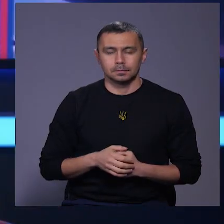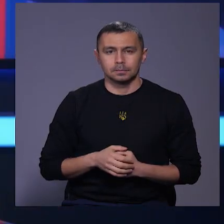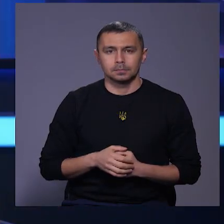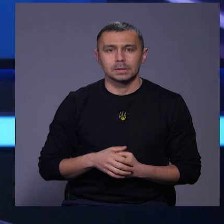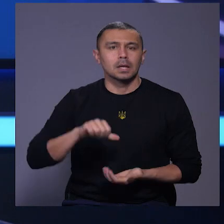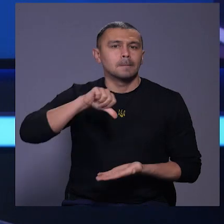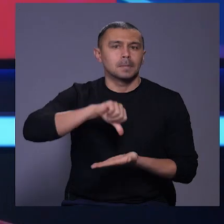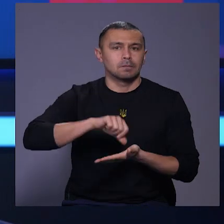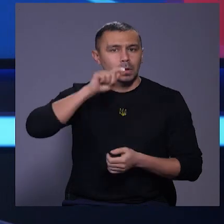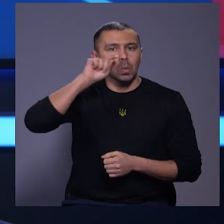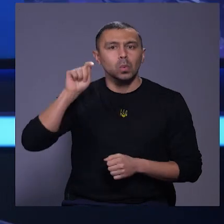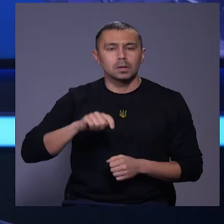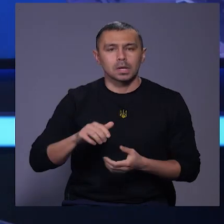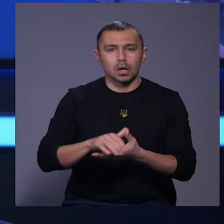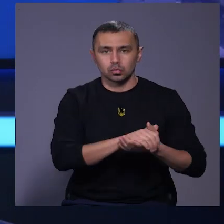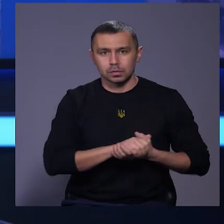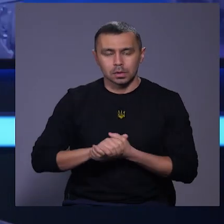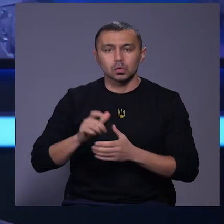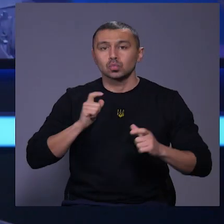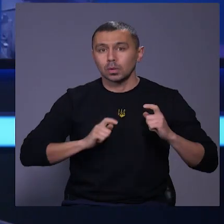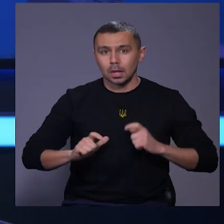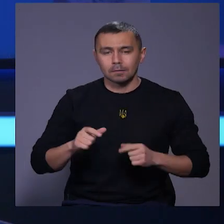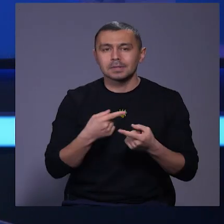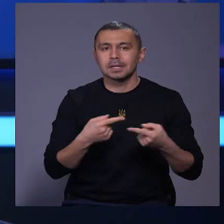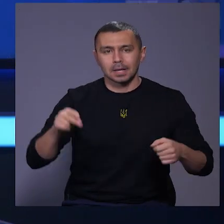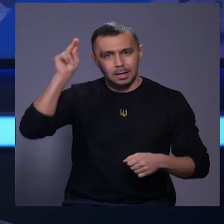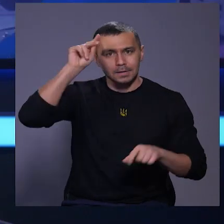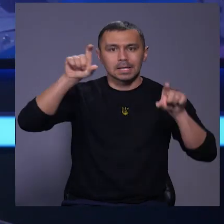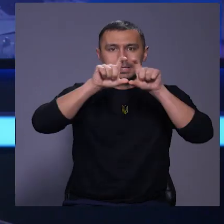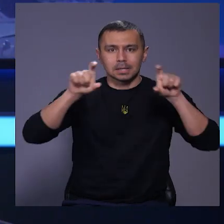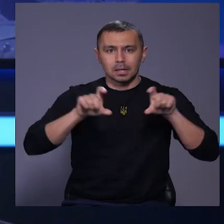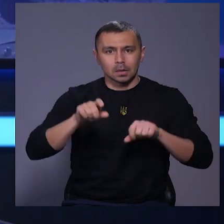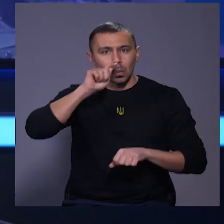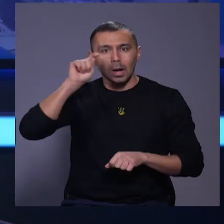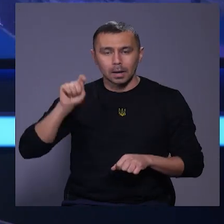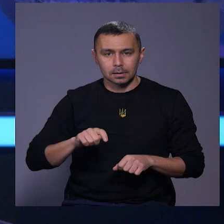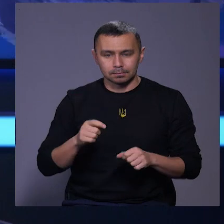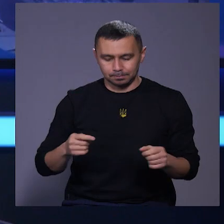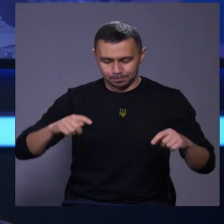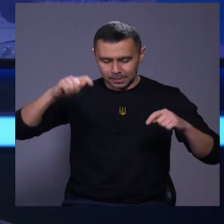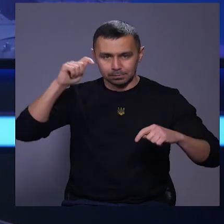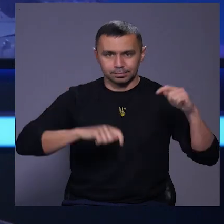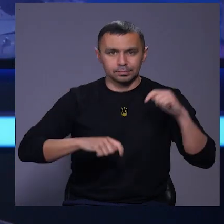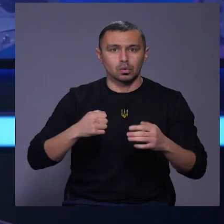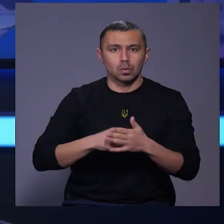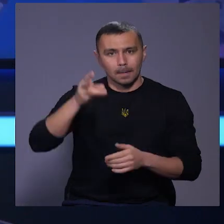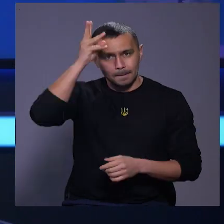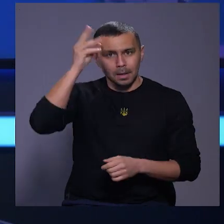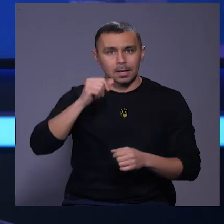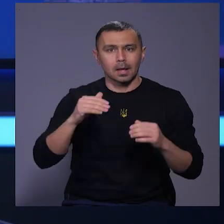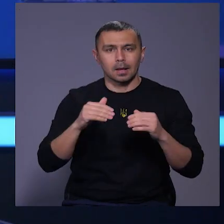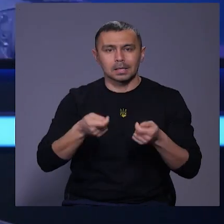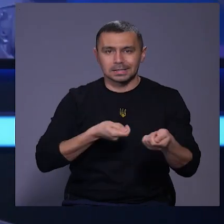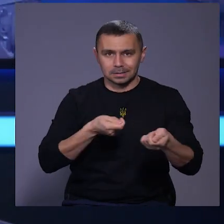Представники Української асоціації студентів з різних навчальних закладів країни з'їхалися до Хмельницького на керівні